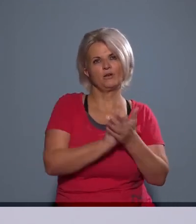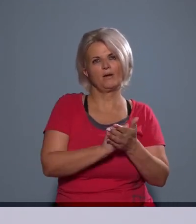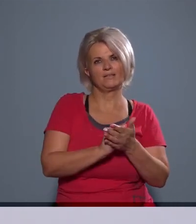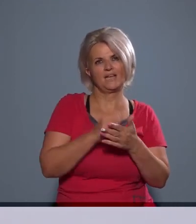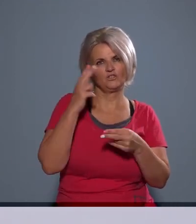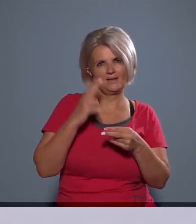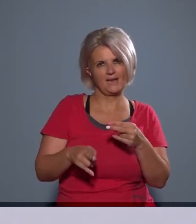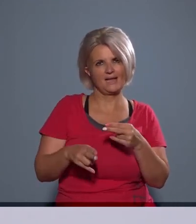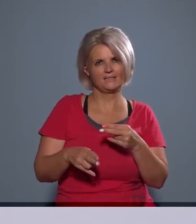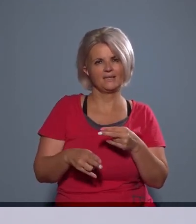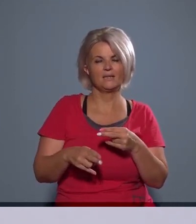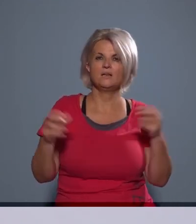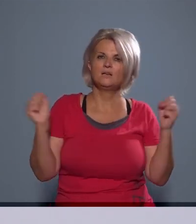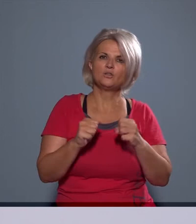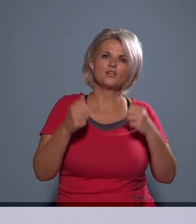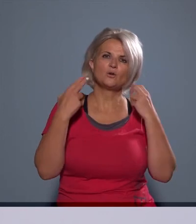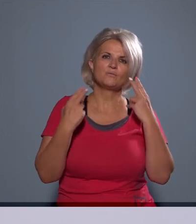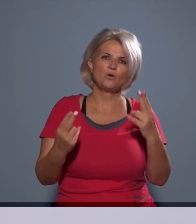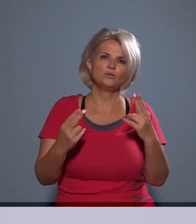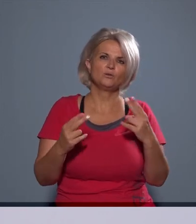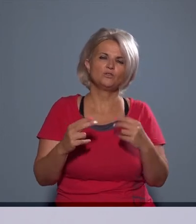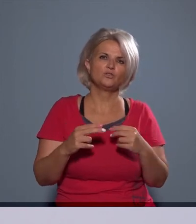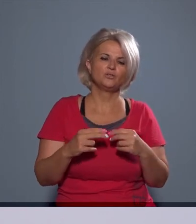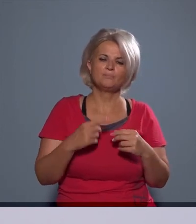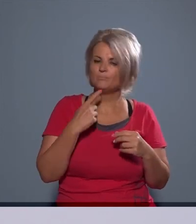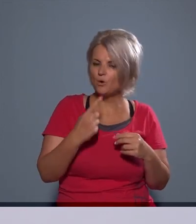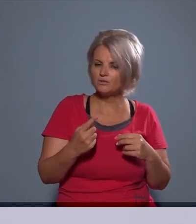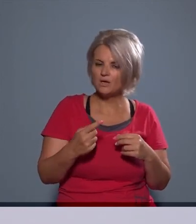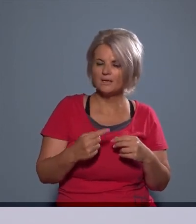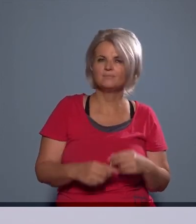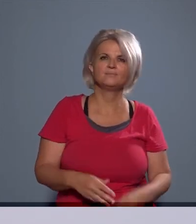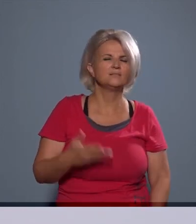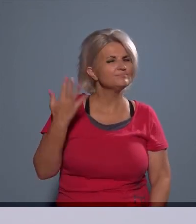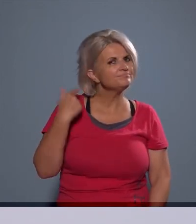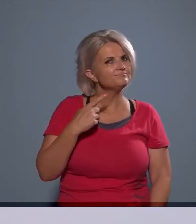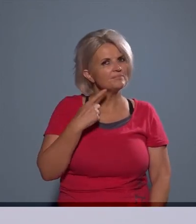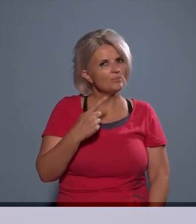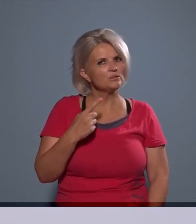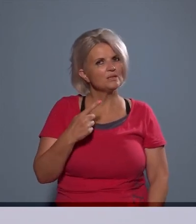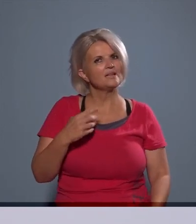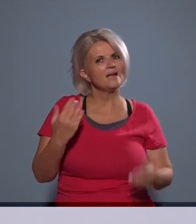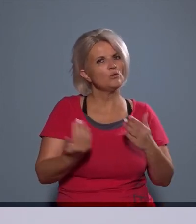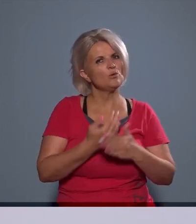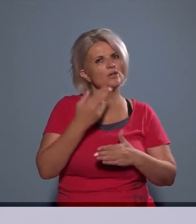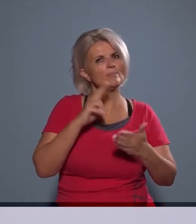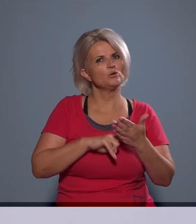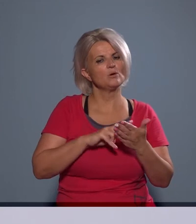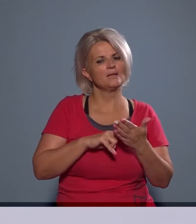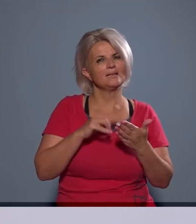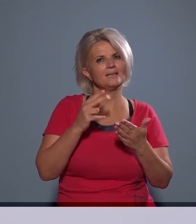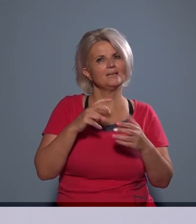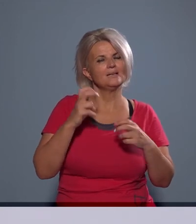illetve nagyon fontos, hogy ki ne hagyjuk, bár az előzőben említetteknél sokkal újabb jogintézmény, a